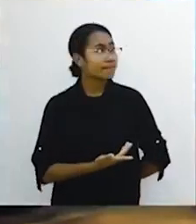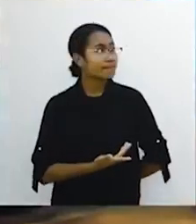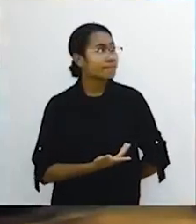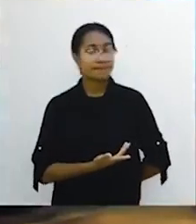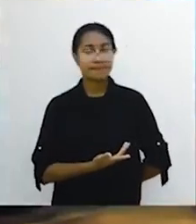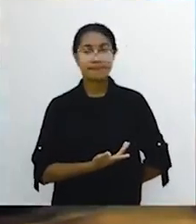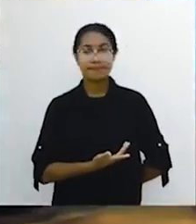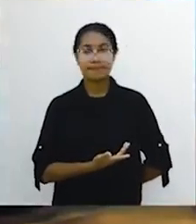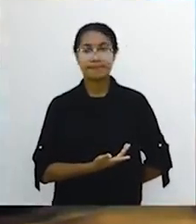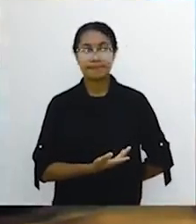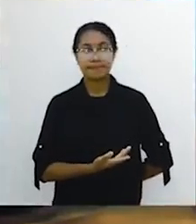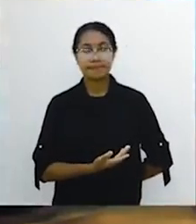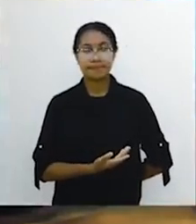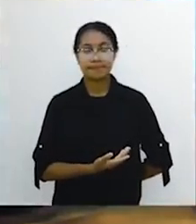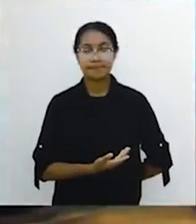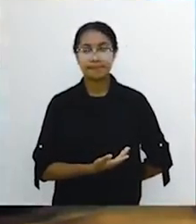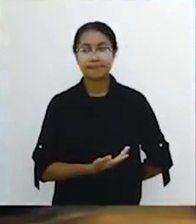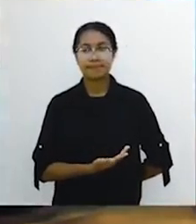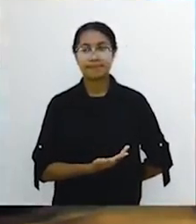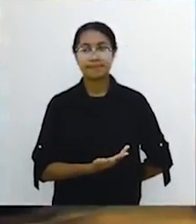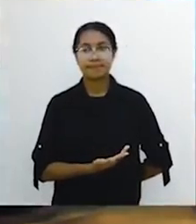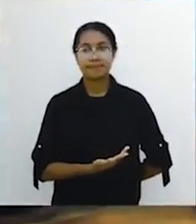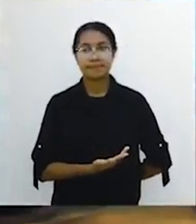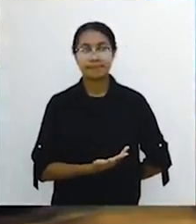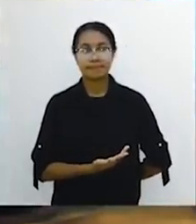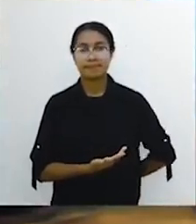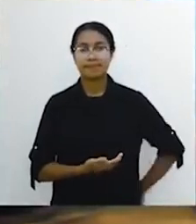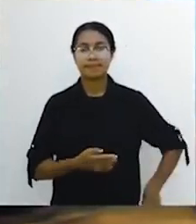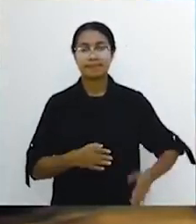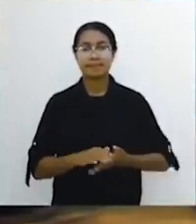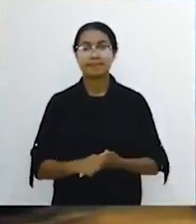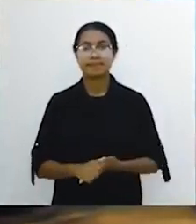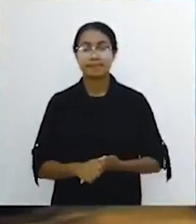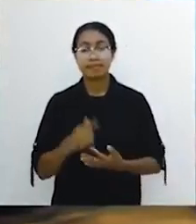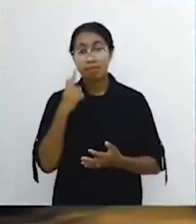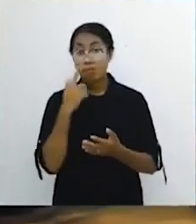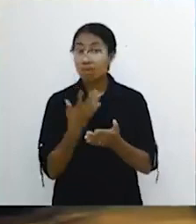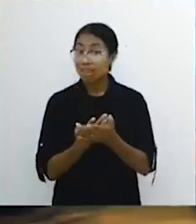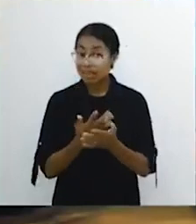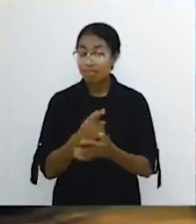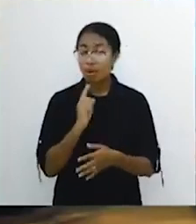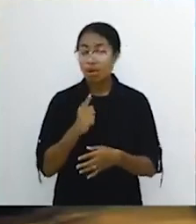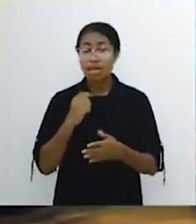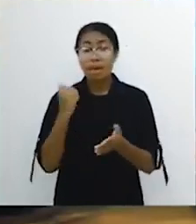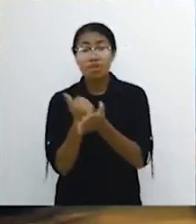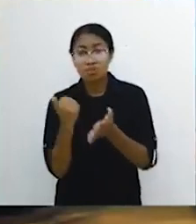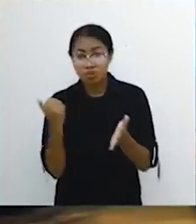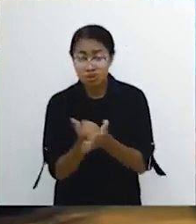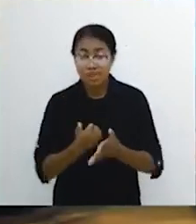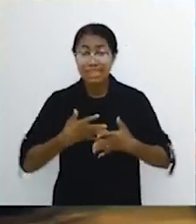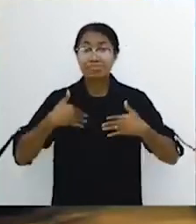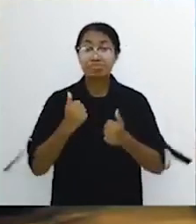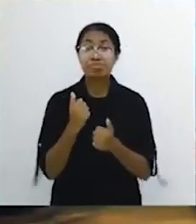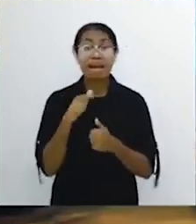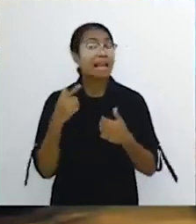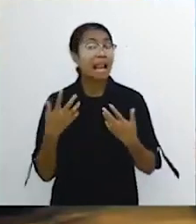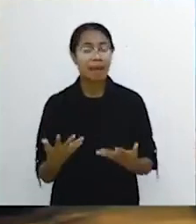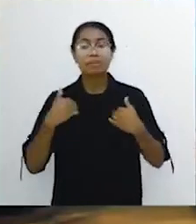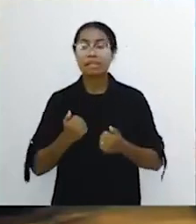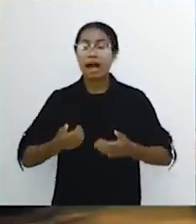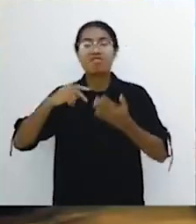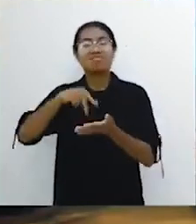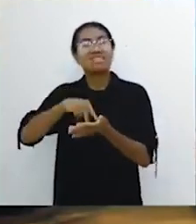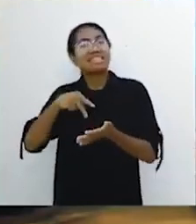Ia pun bangunlah dan melayani dia. Bukti bahwa dia betul-betul sembuh adalah dia bisa